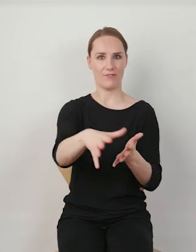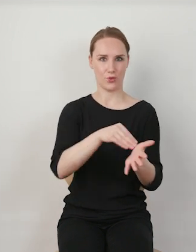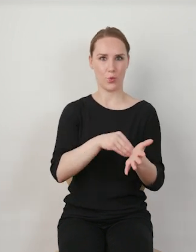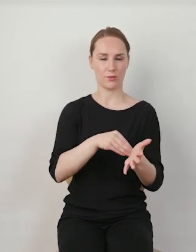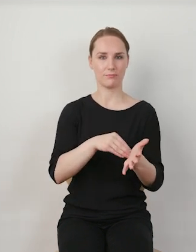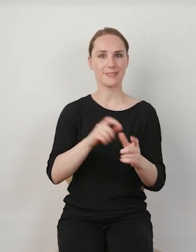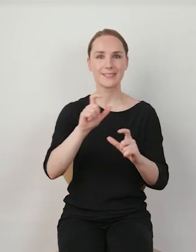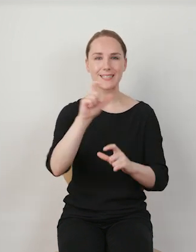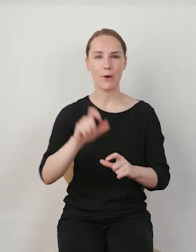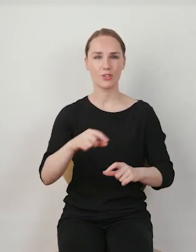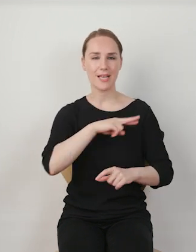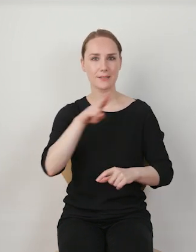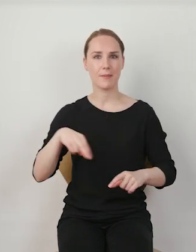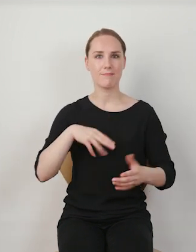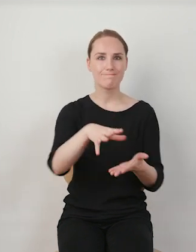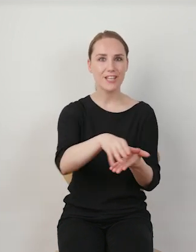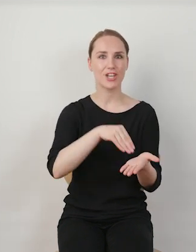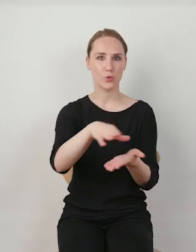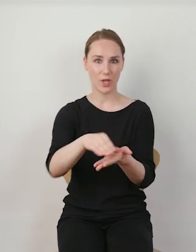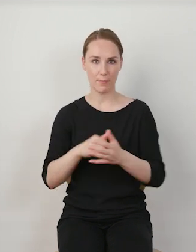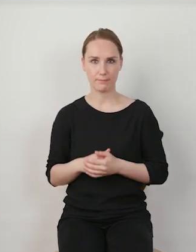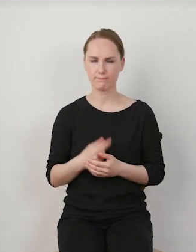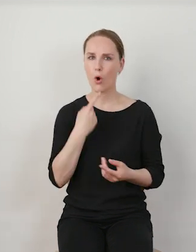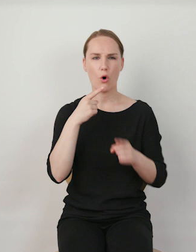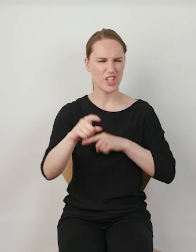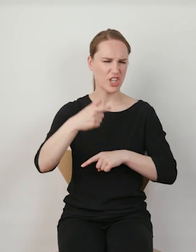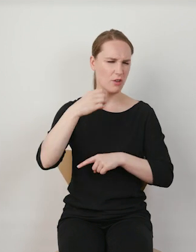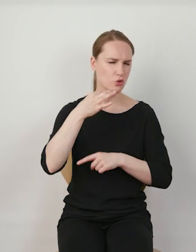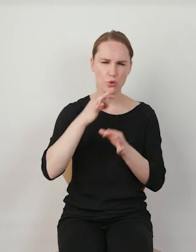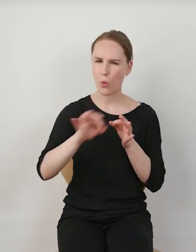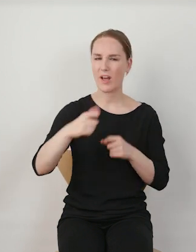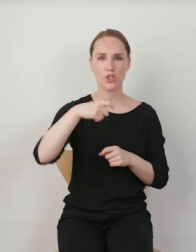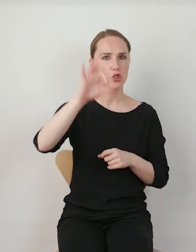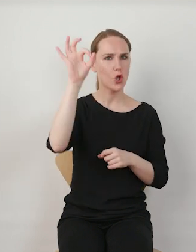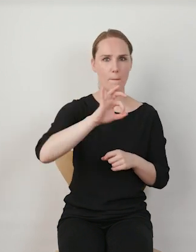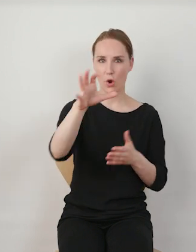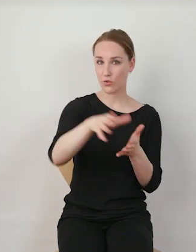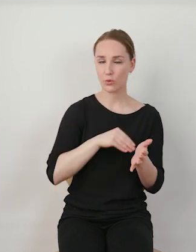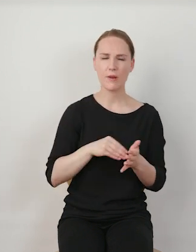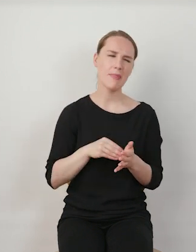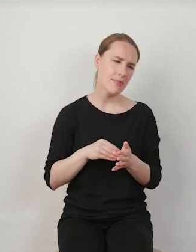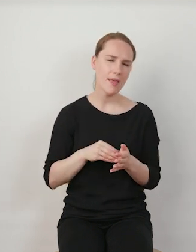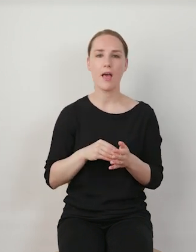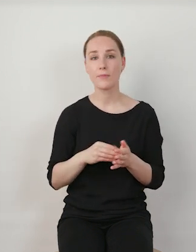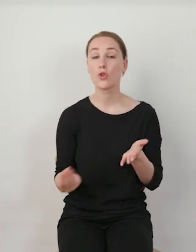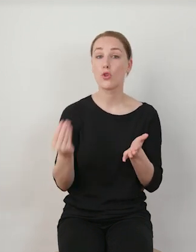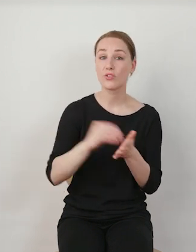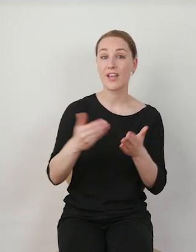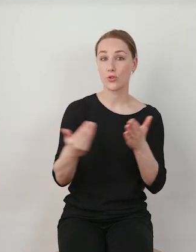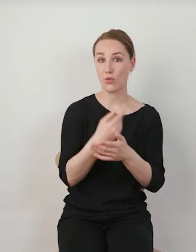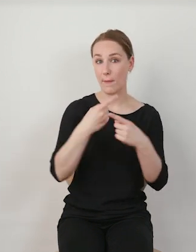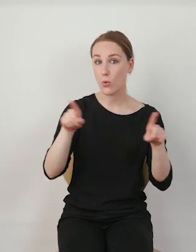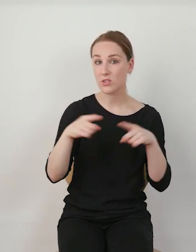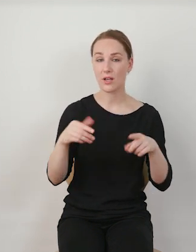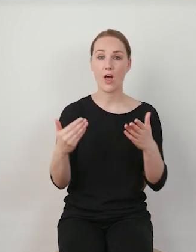naśladujemy. Nie znaczy, że robimy to jeden do jeden. Najczęściej dodajemy jakąś nową muzykę albo jakiś nowy